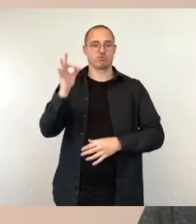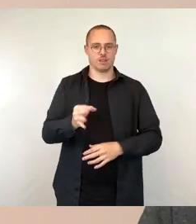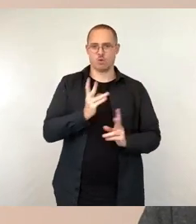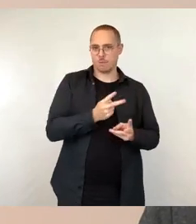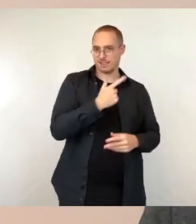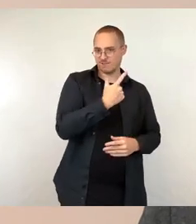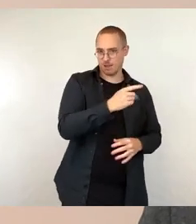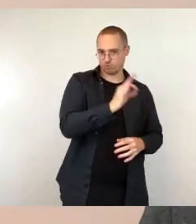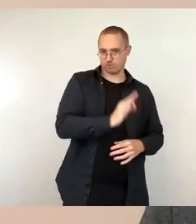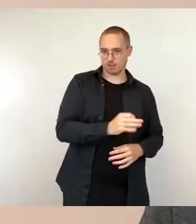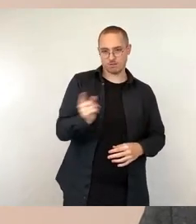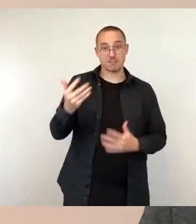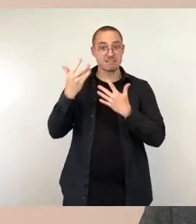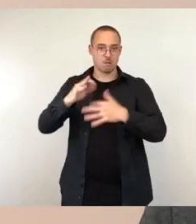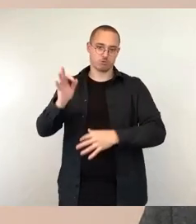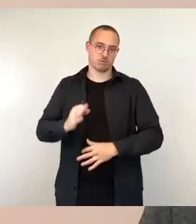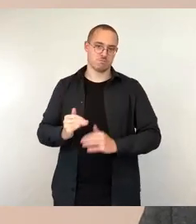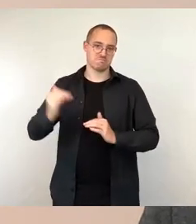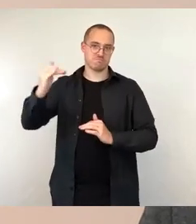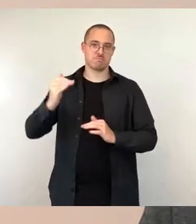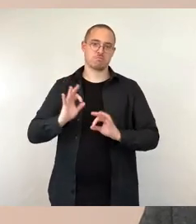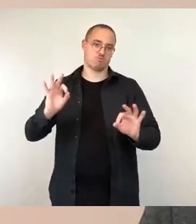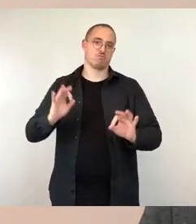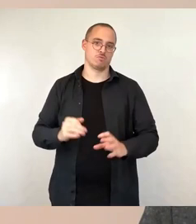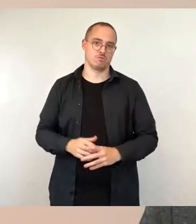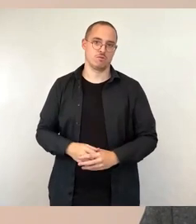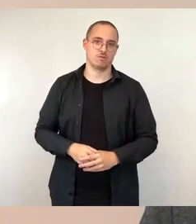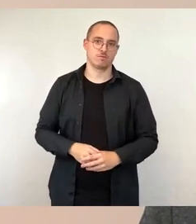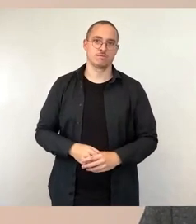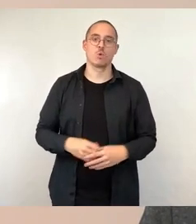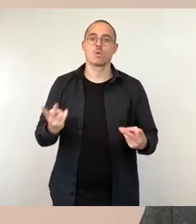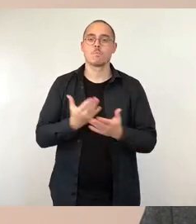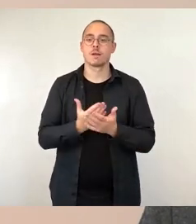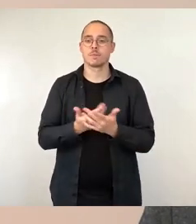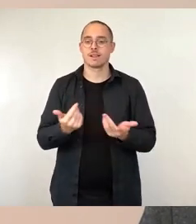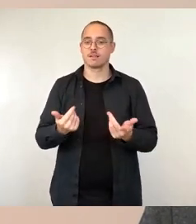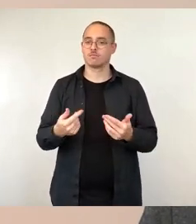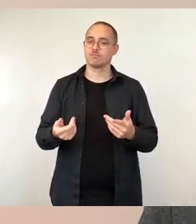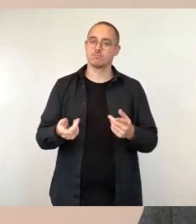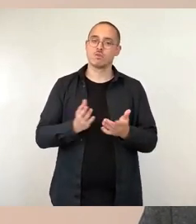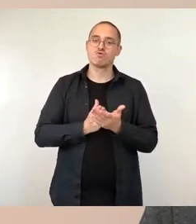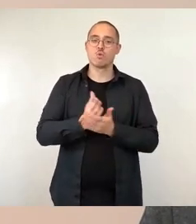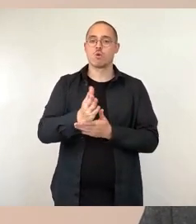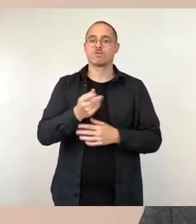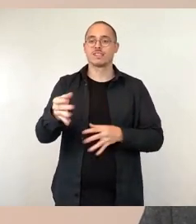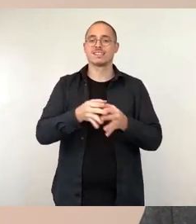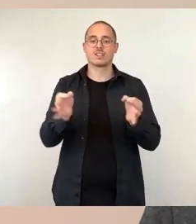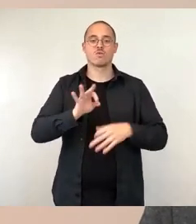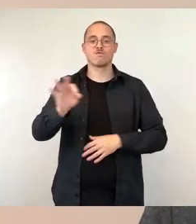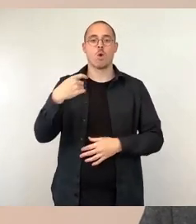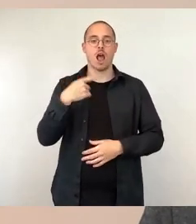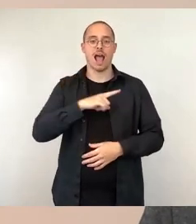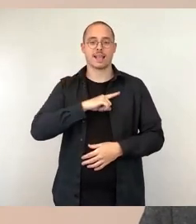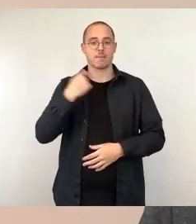Wir könnten dauerhaft die Satzung des Eigenbetriebs anpassen, dass die Entgelte für Schüler und Eltern jährlich um 3